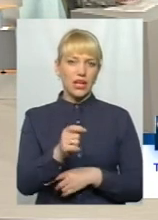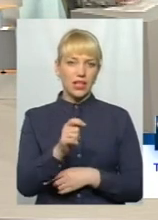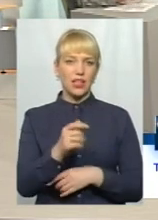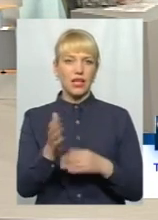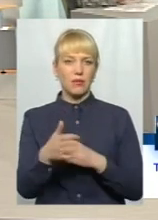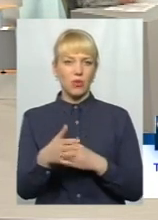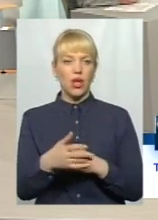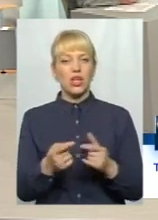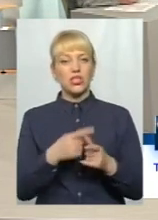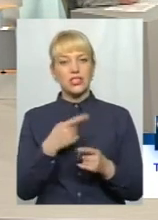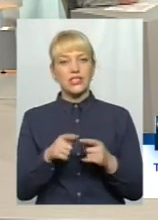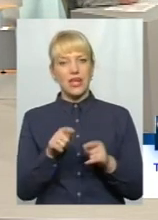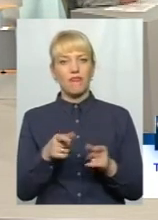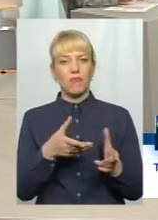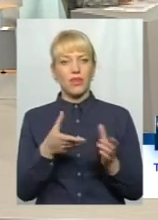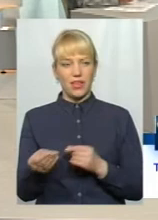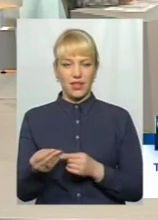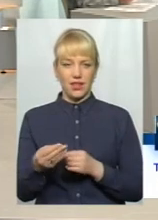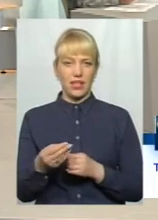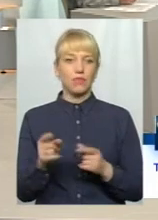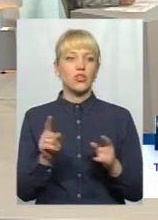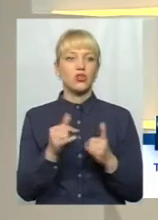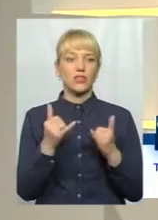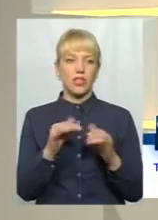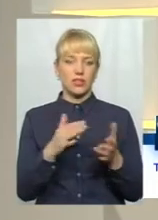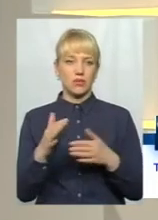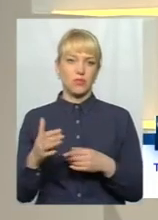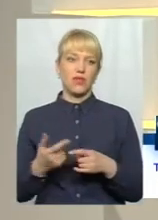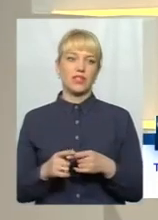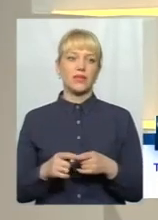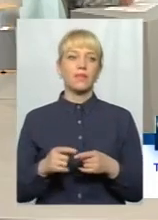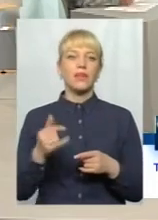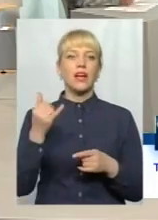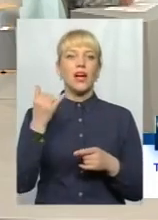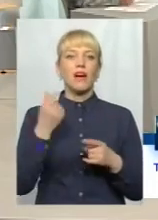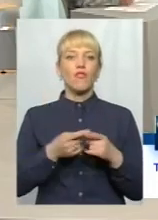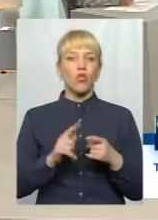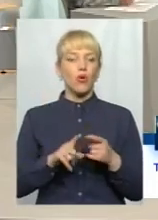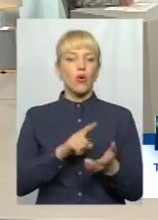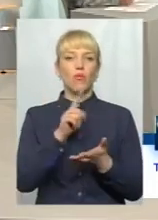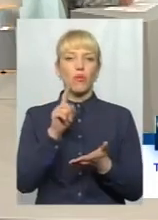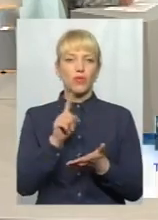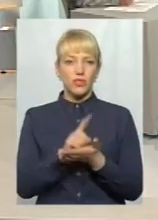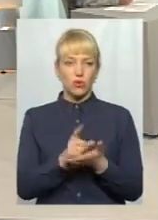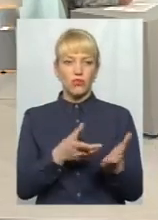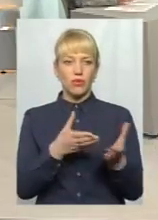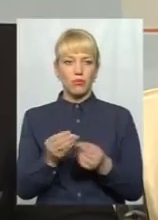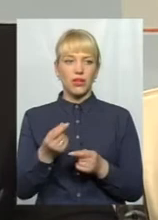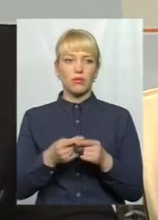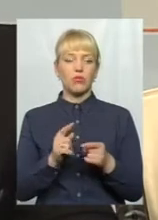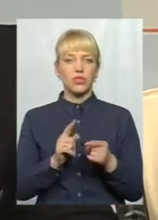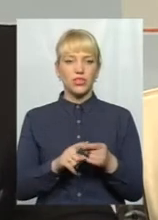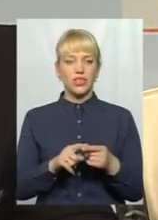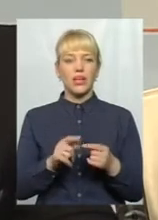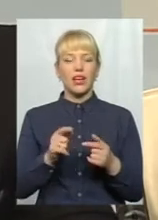це теж вплине на це? І що взагалі зараз відбувається? Ну, зрозуміло, що воно обов'язково вплине, тому що ті види риб, які